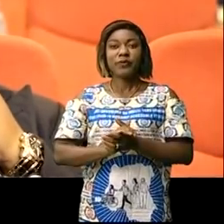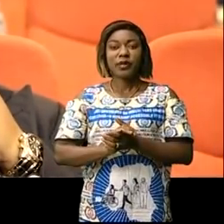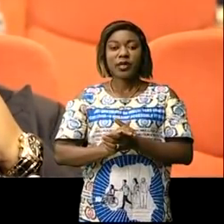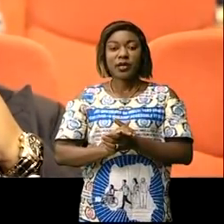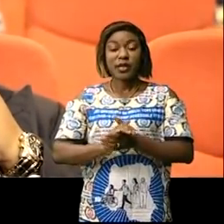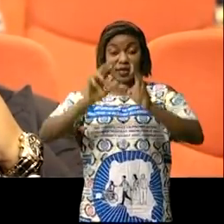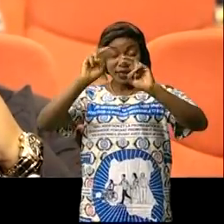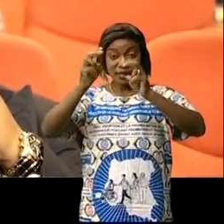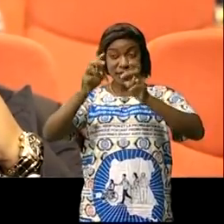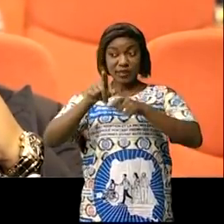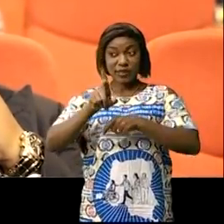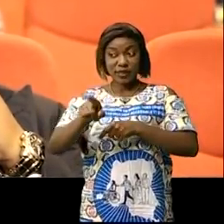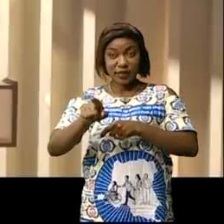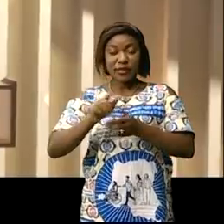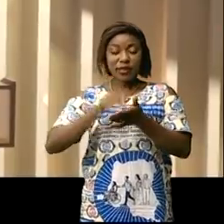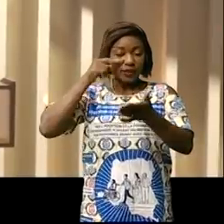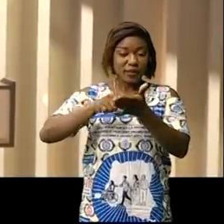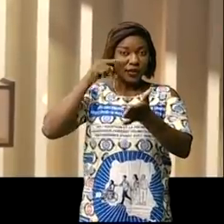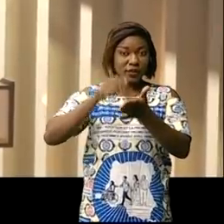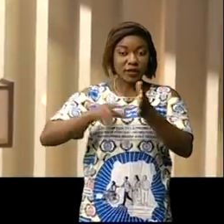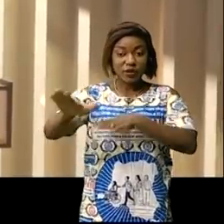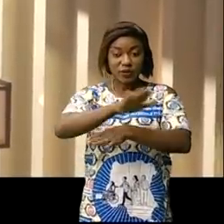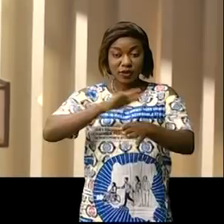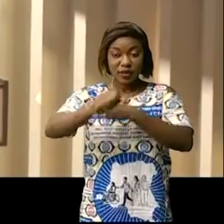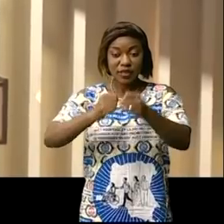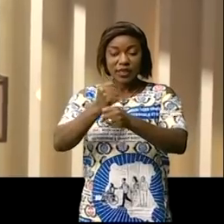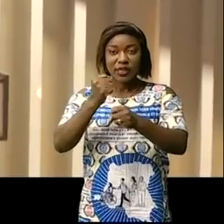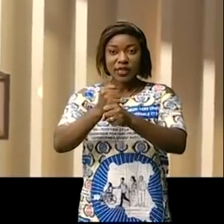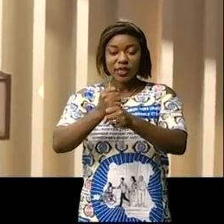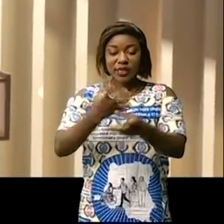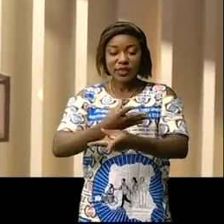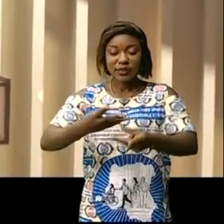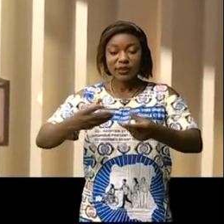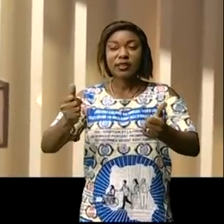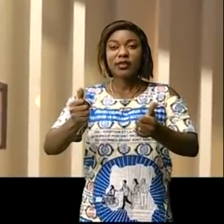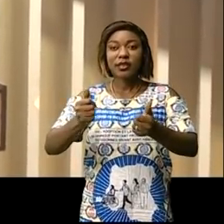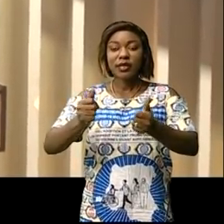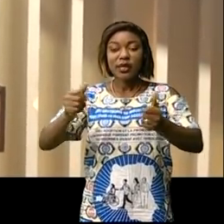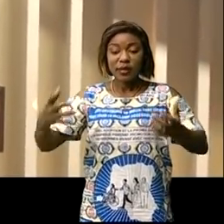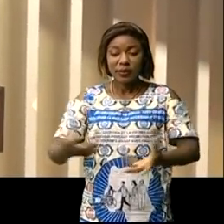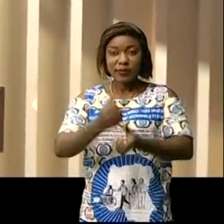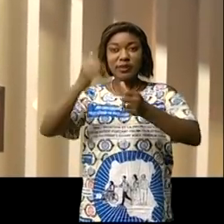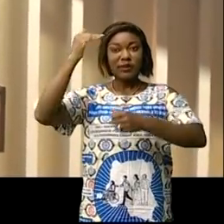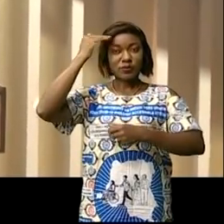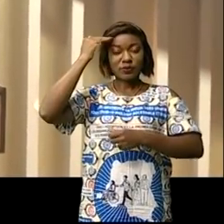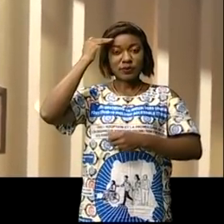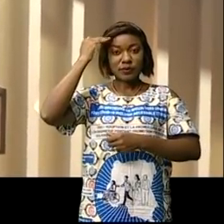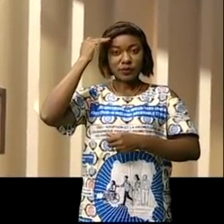contexte qui marque votre entrée en fonction est la résultante d'une prise de conscience